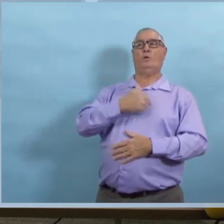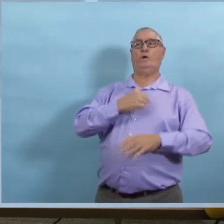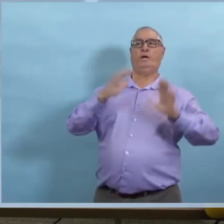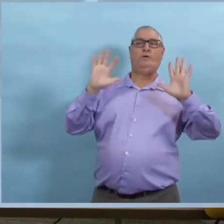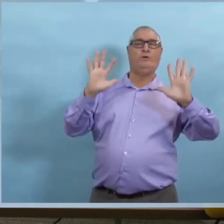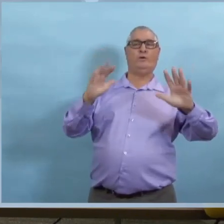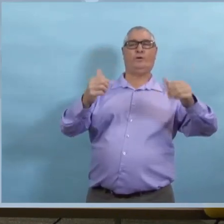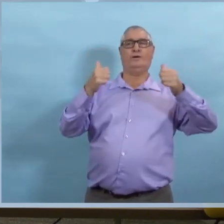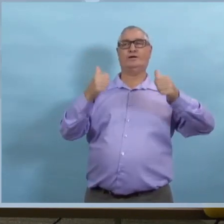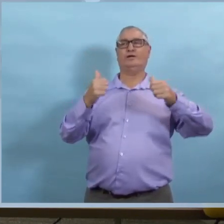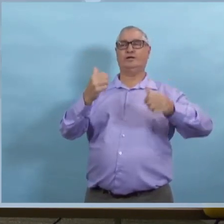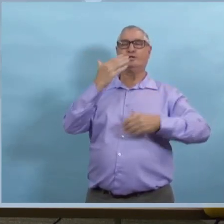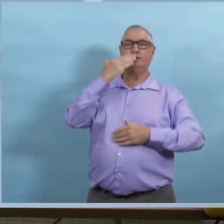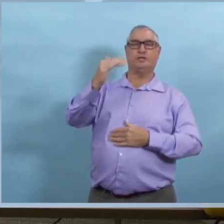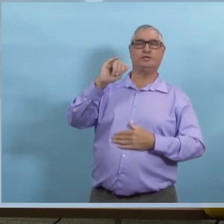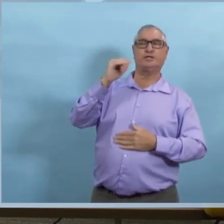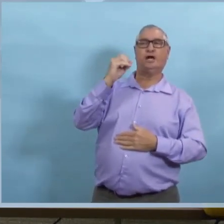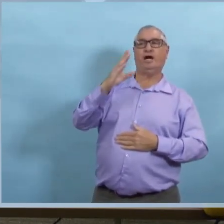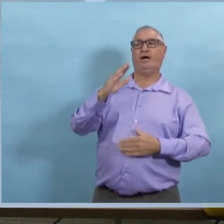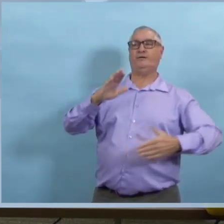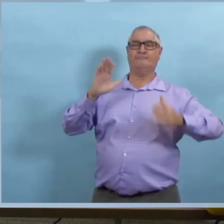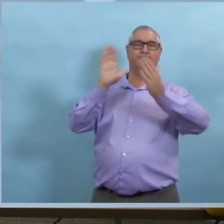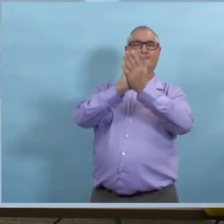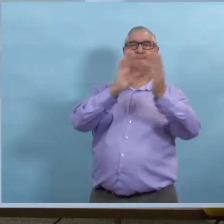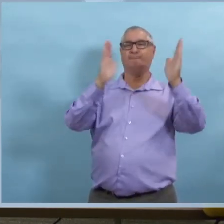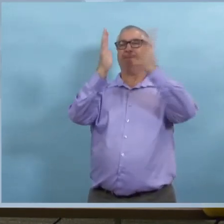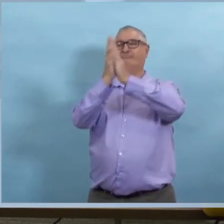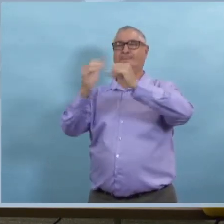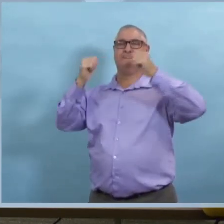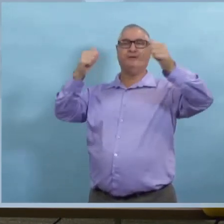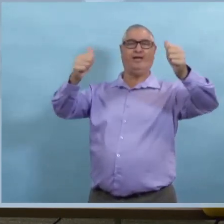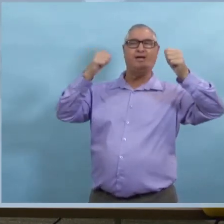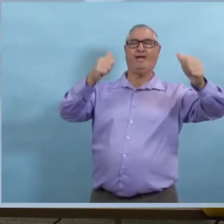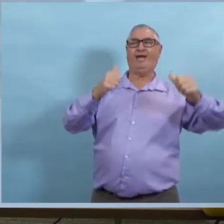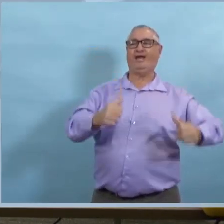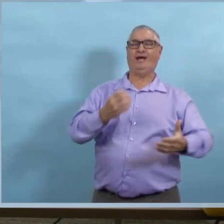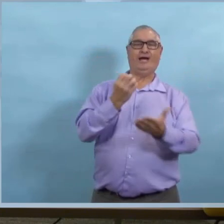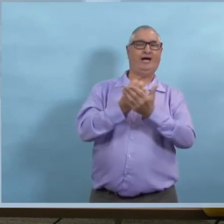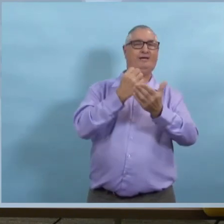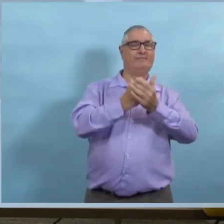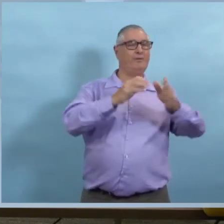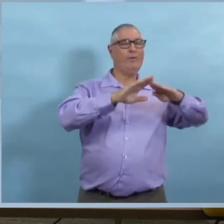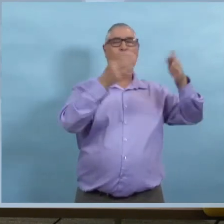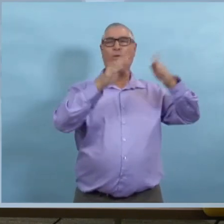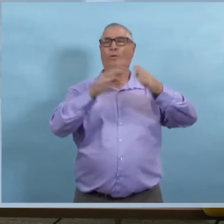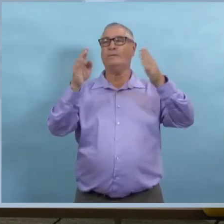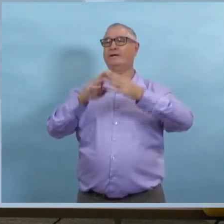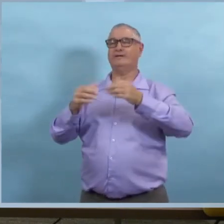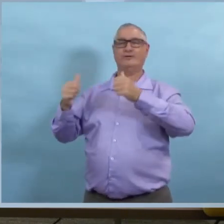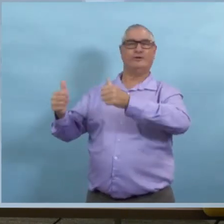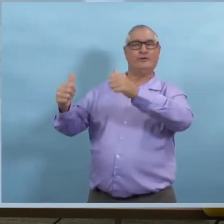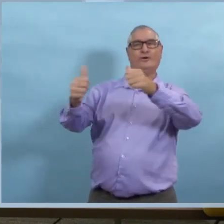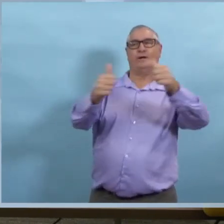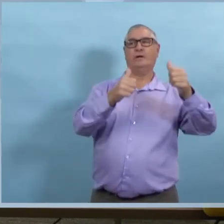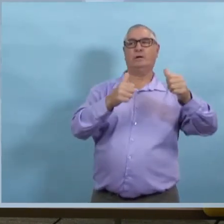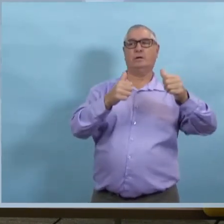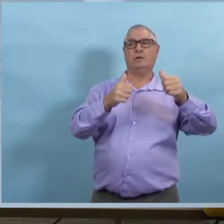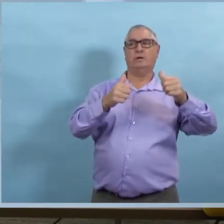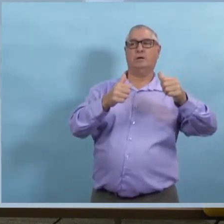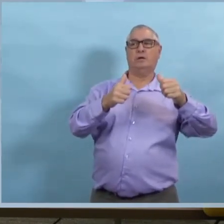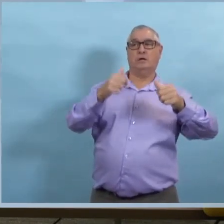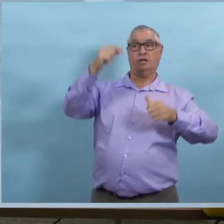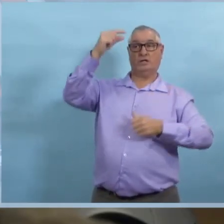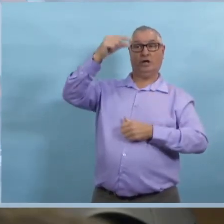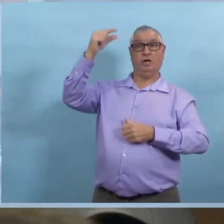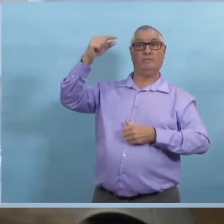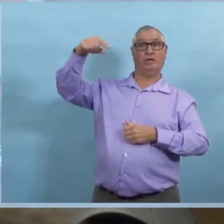s'était félicité trop tôt au Manitoba. Est-ce que vous acceptez la responsabilité au nom de votre gouvernement pour tous